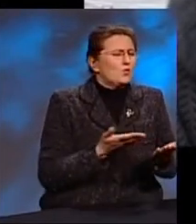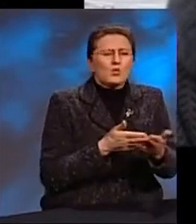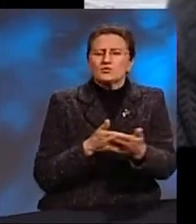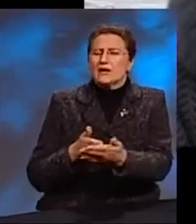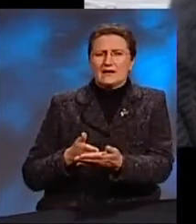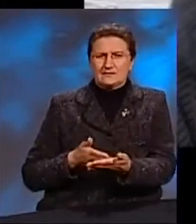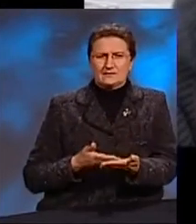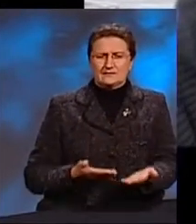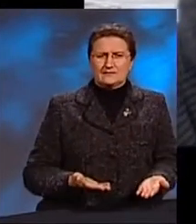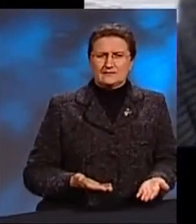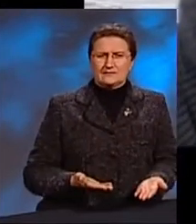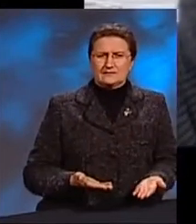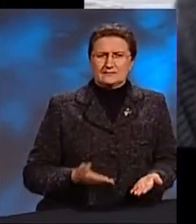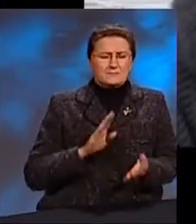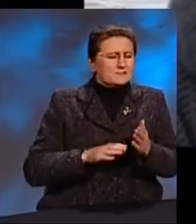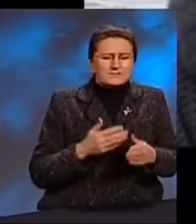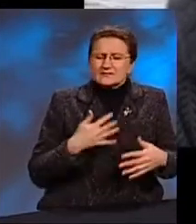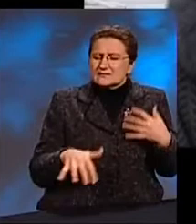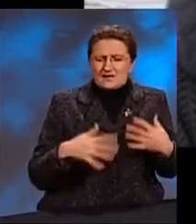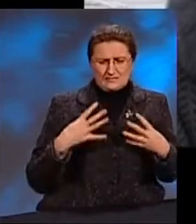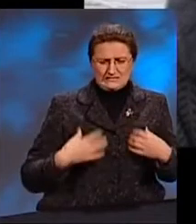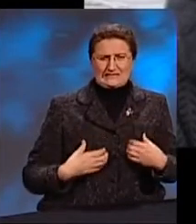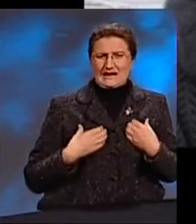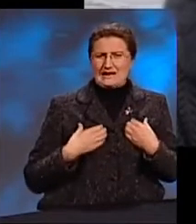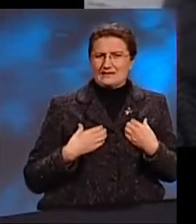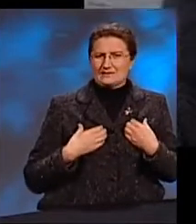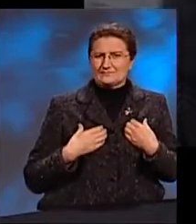безысходность, беспросветность, беспомощность и страх.